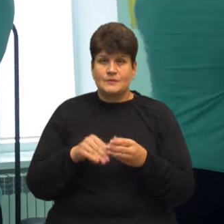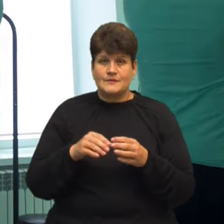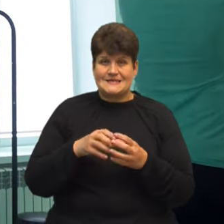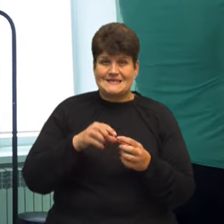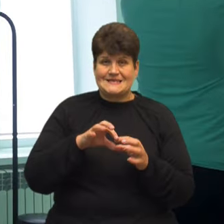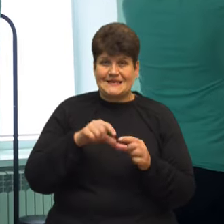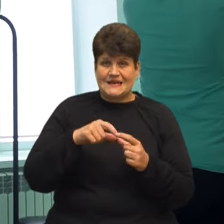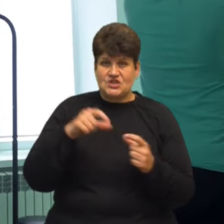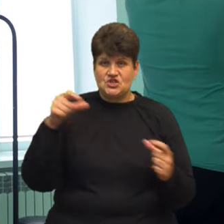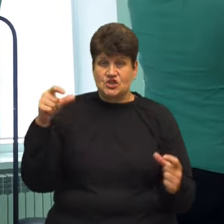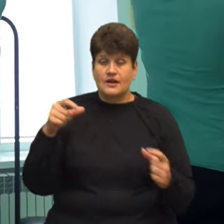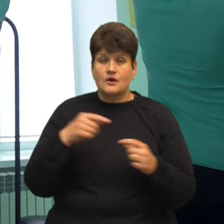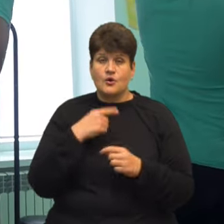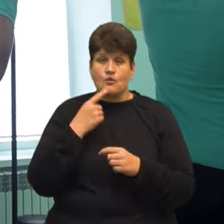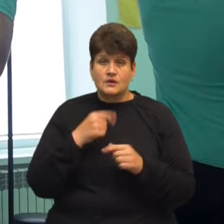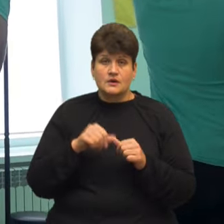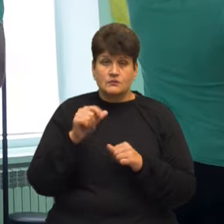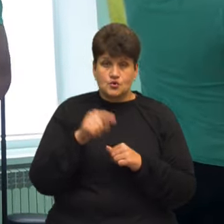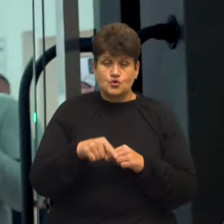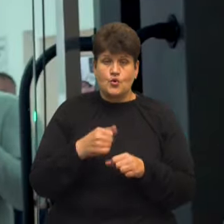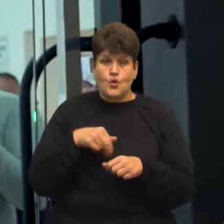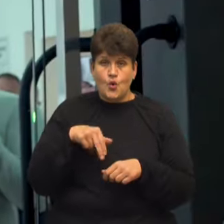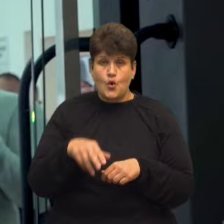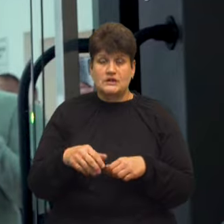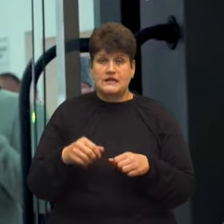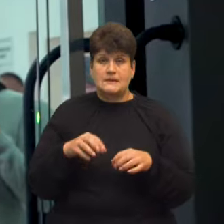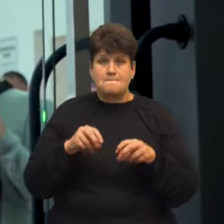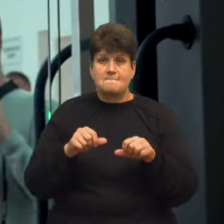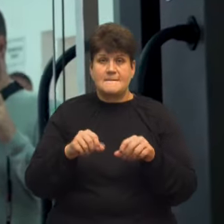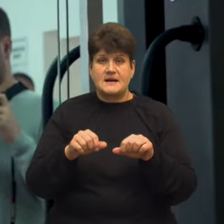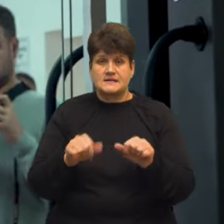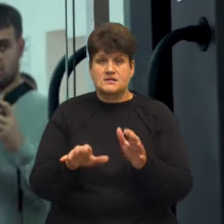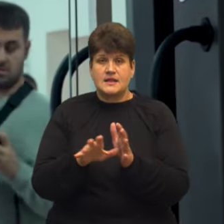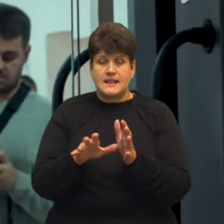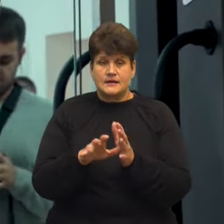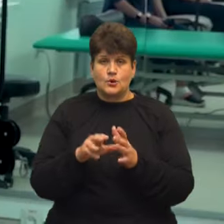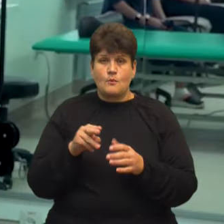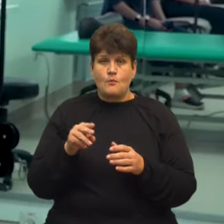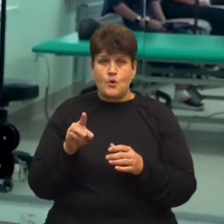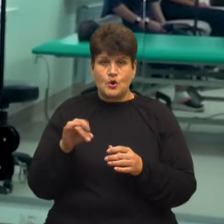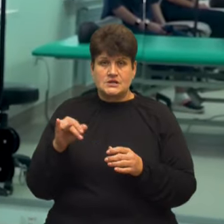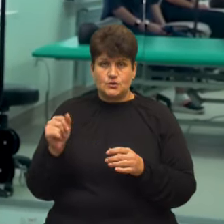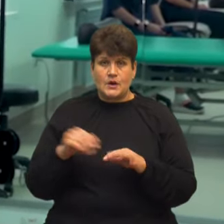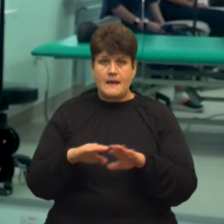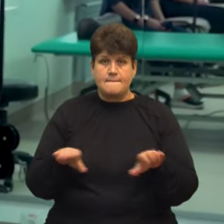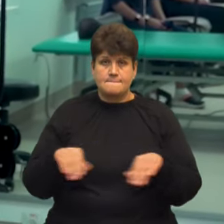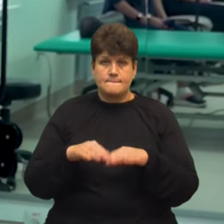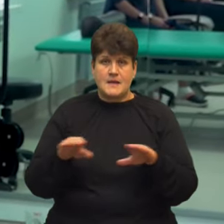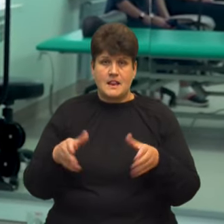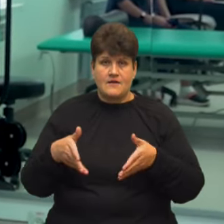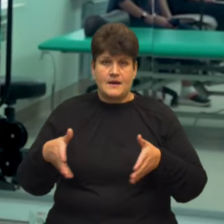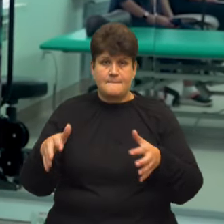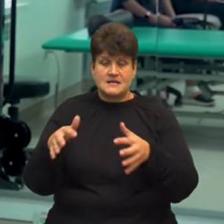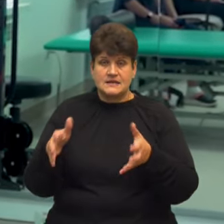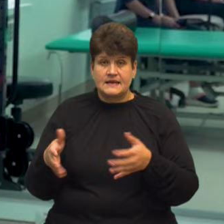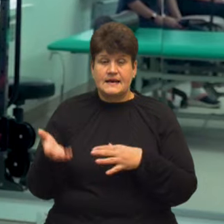Окрім цього, розповідає боєць, ходить на масажі, електропроцедури та плаває у басейні Якщо раніше я